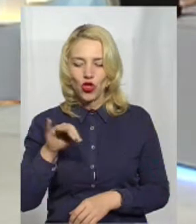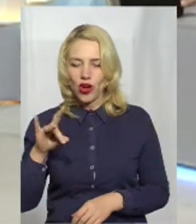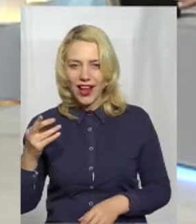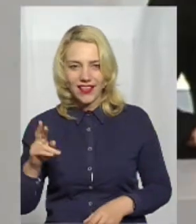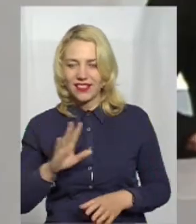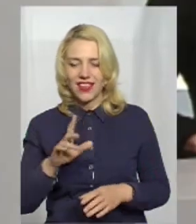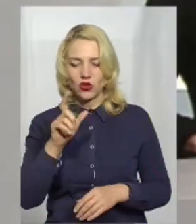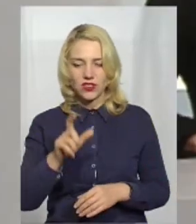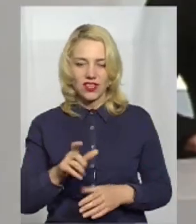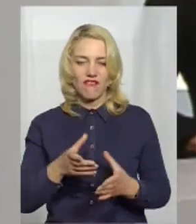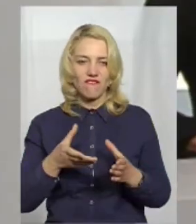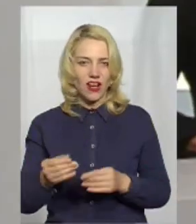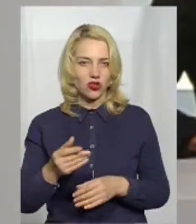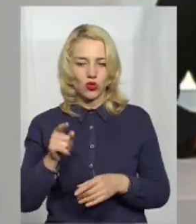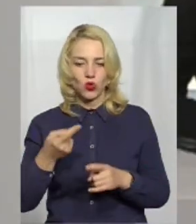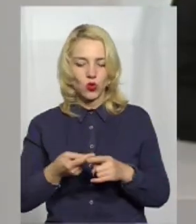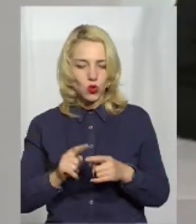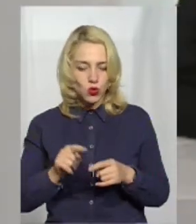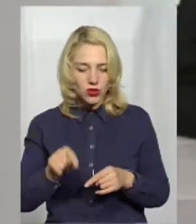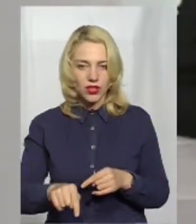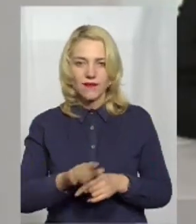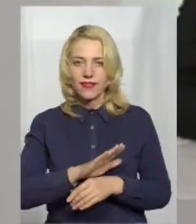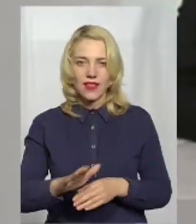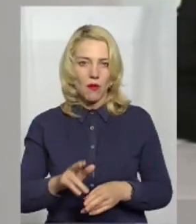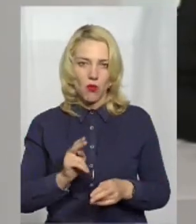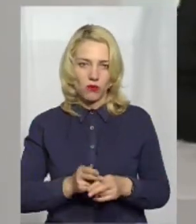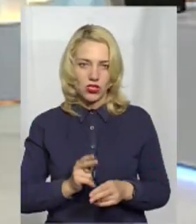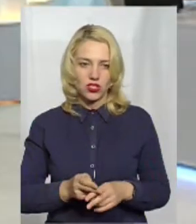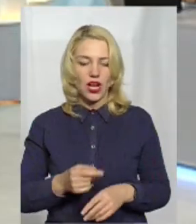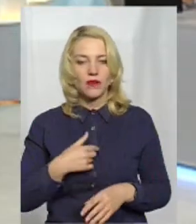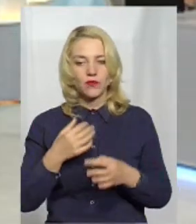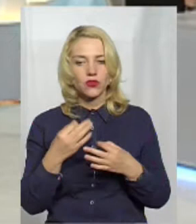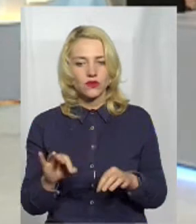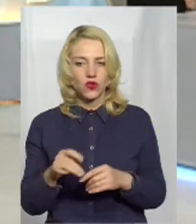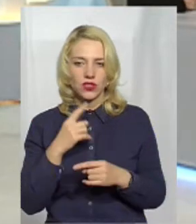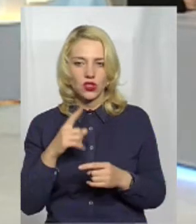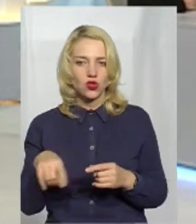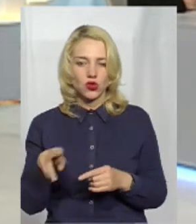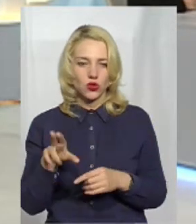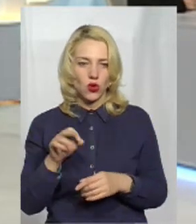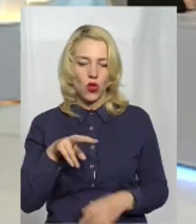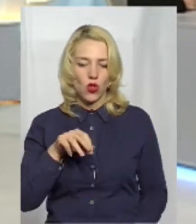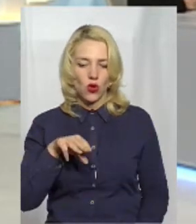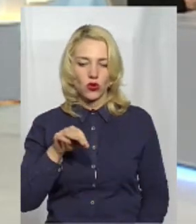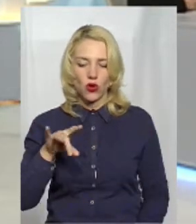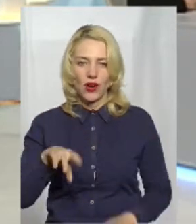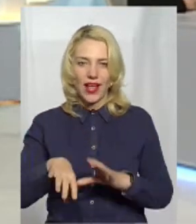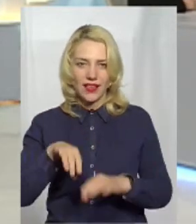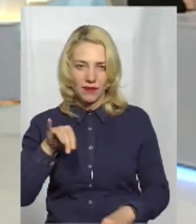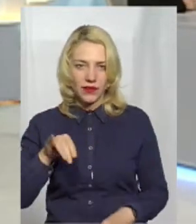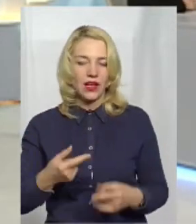людський фактор тут не помішає? Ну, відразу дозвольте короткий коментар щодо лотереї. Є дійсно